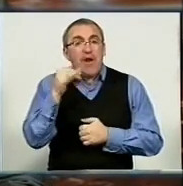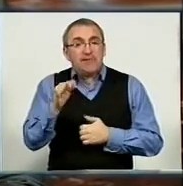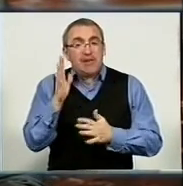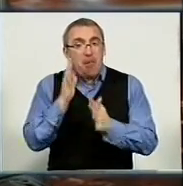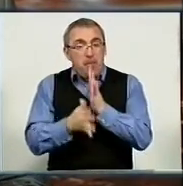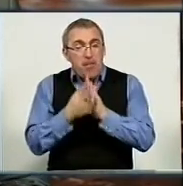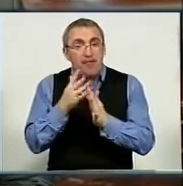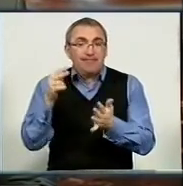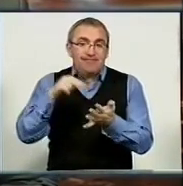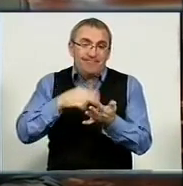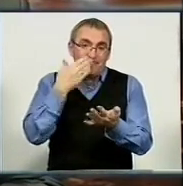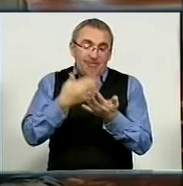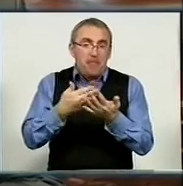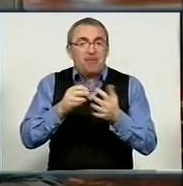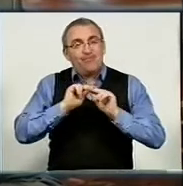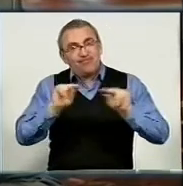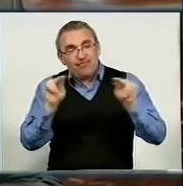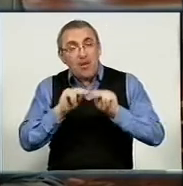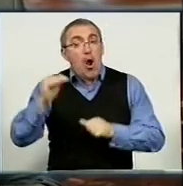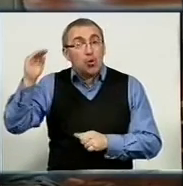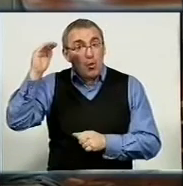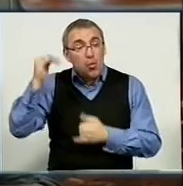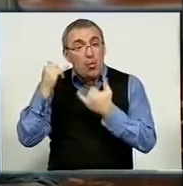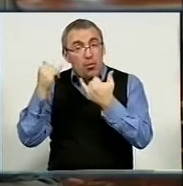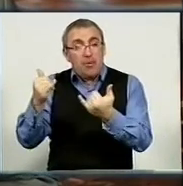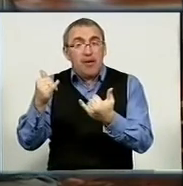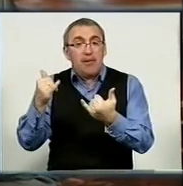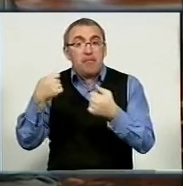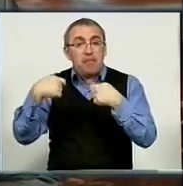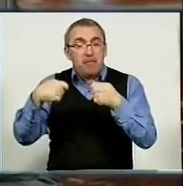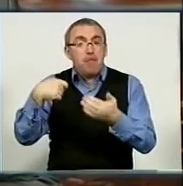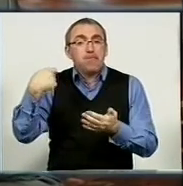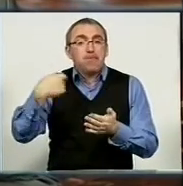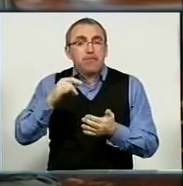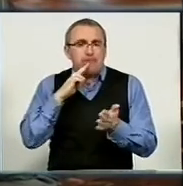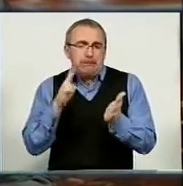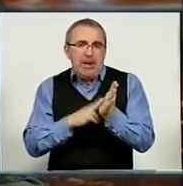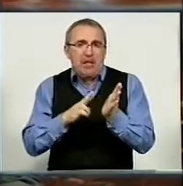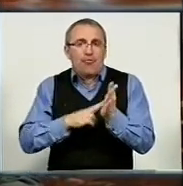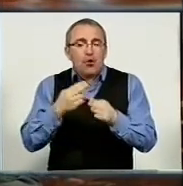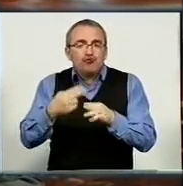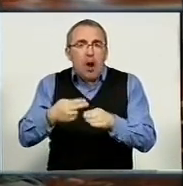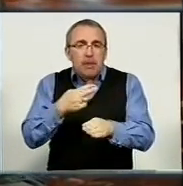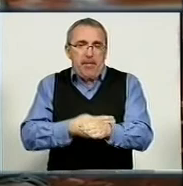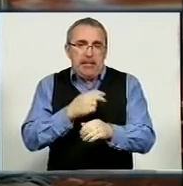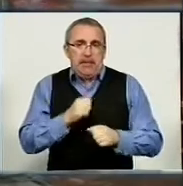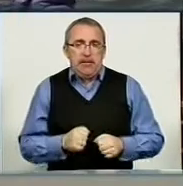дітей влаштували веселі і яскраві майстер-класи, а дорослим продавали брендові шкарпетки. Як все було, бачив Сергій Михайлін.